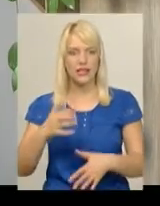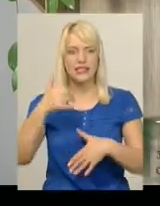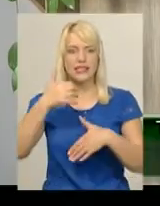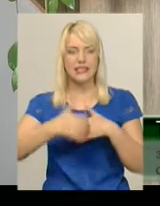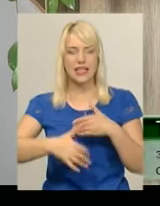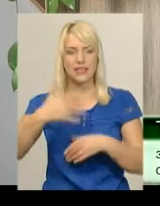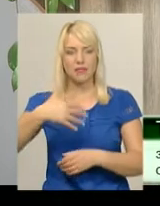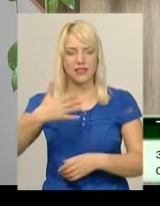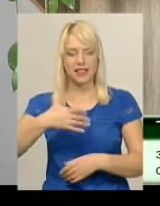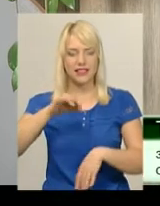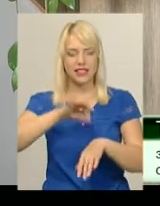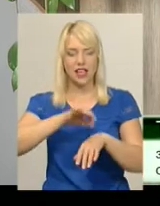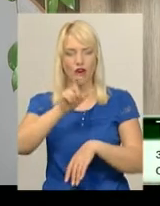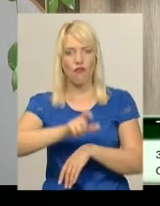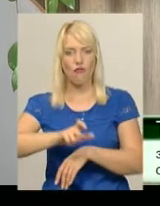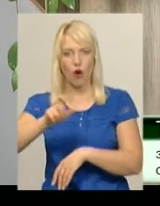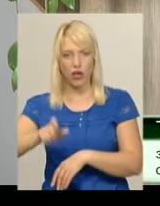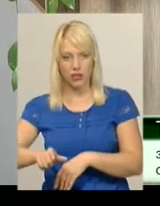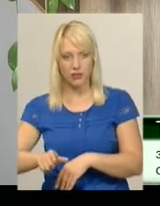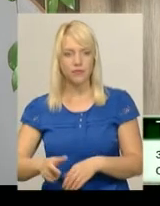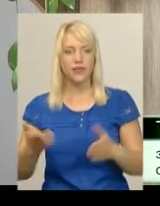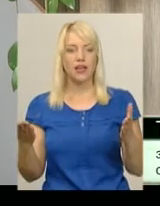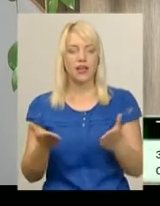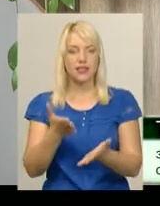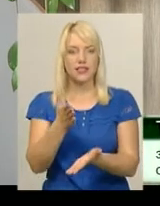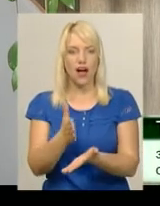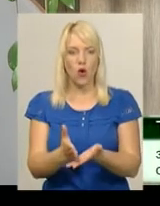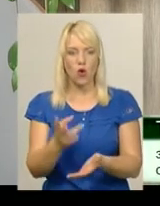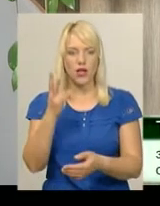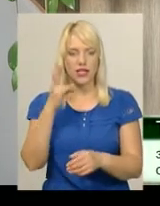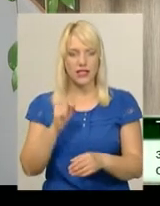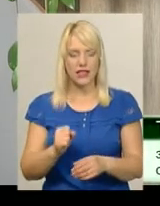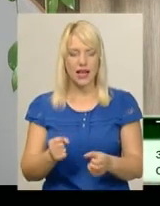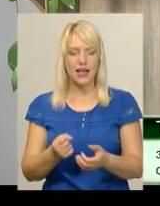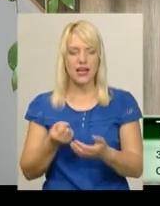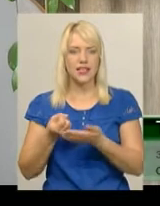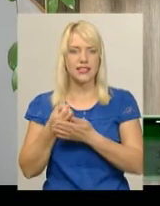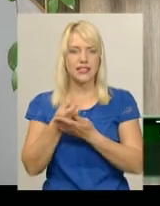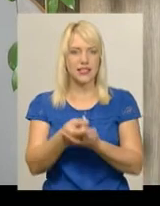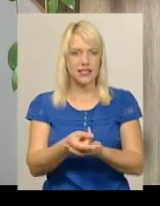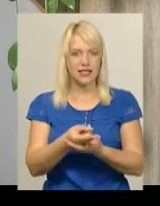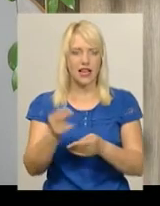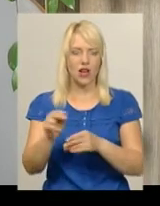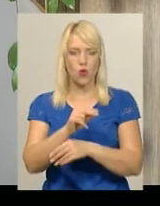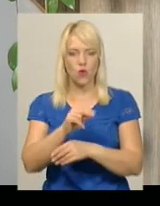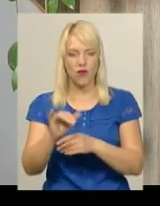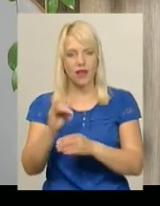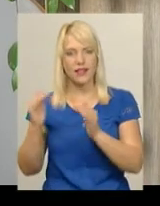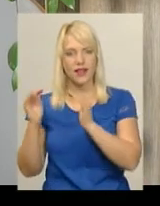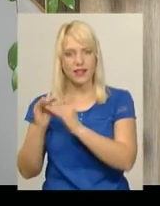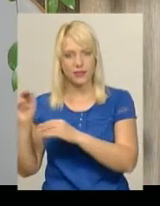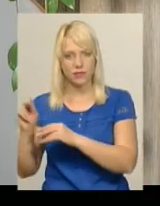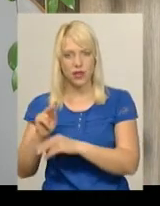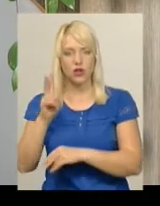50 хворих, які знаходяться на стацлікуванні і лікуються амбулаторно, які були